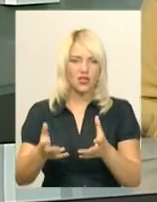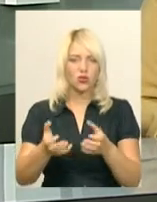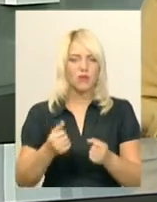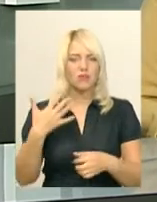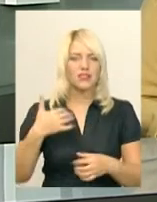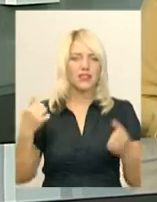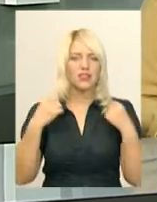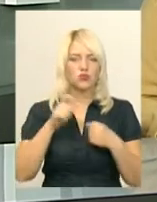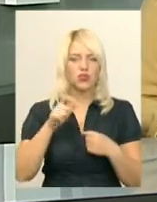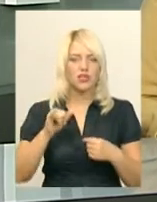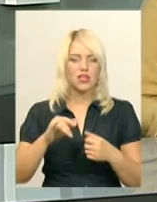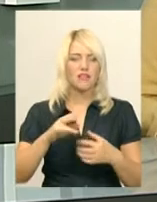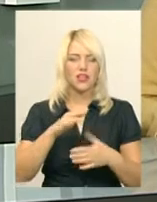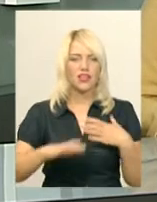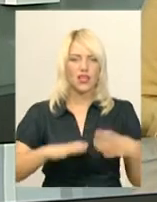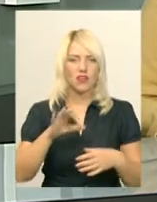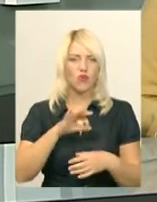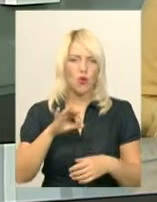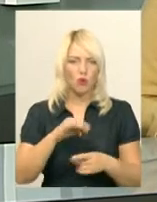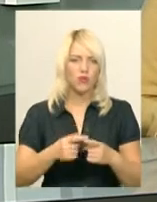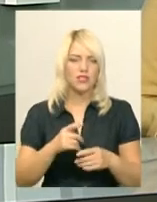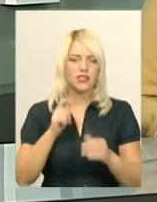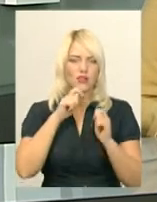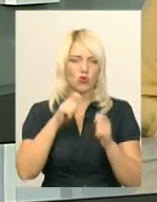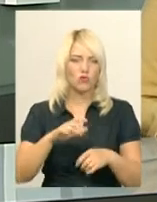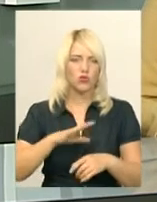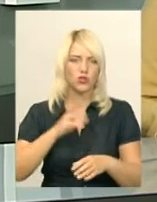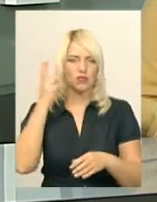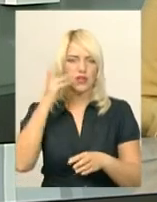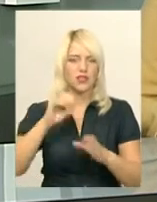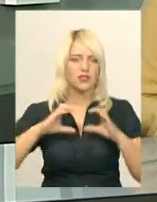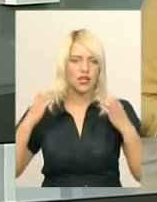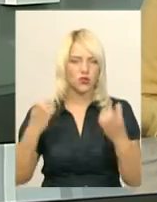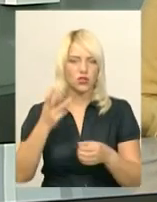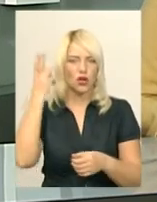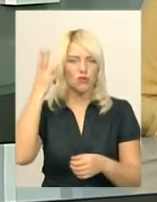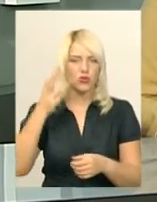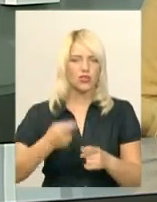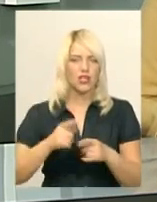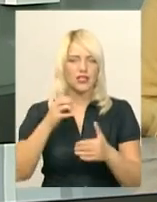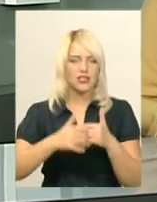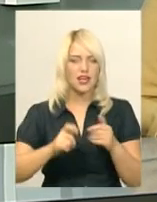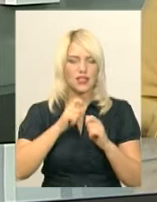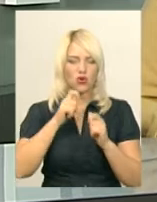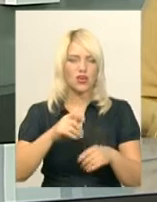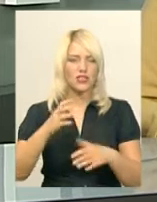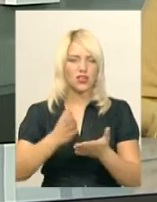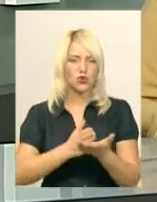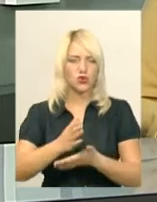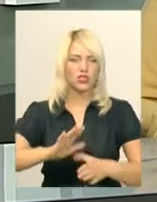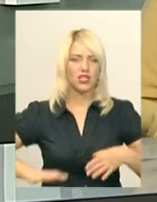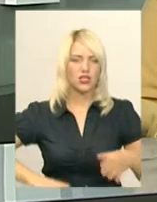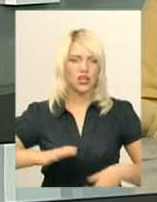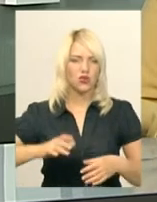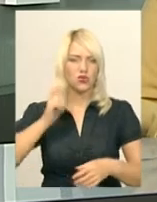спортсменів і тренерів області. Нагородження відбулося в Хмельницькому на стадіоні Поділля. Серед нагороджених – заслужений тренер України з